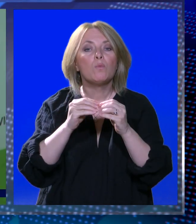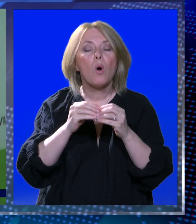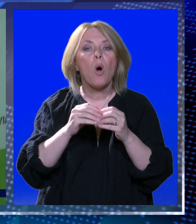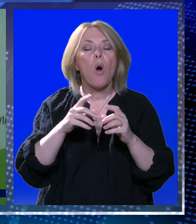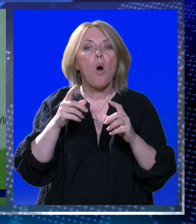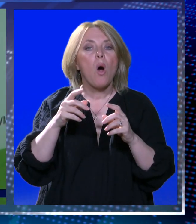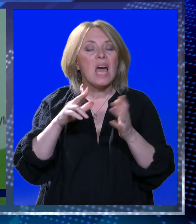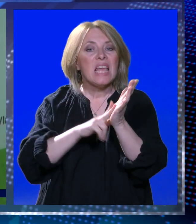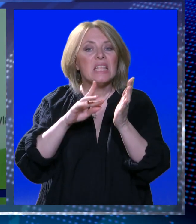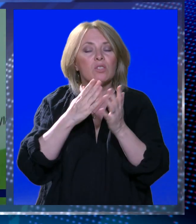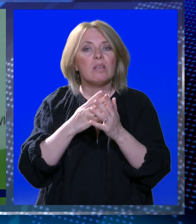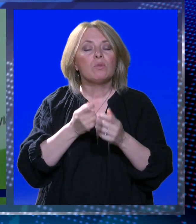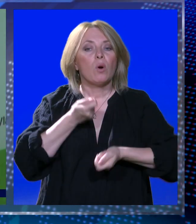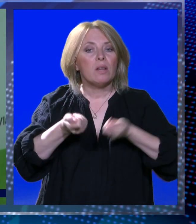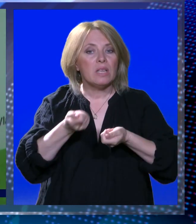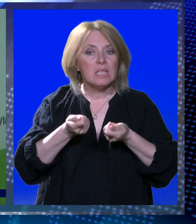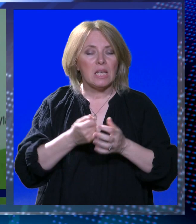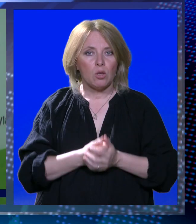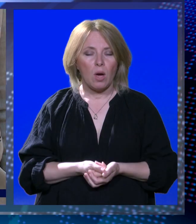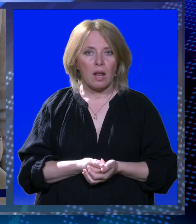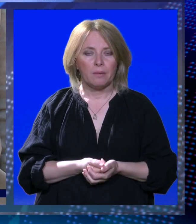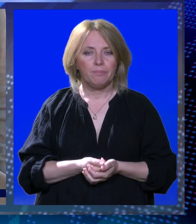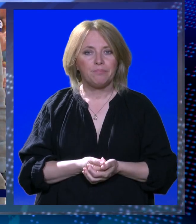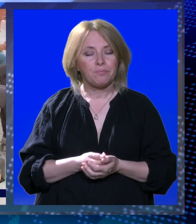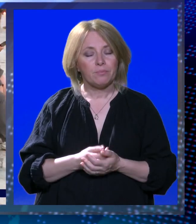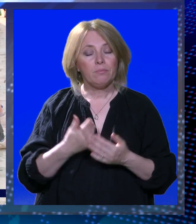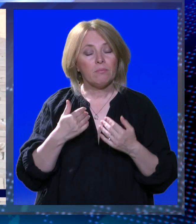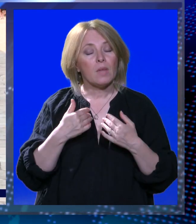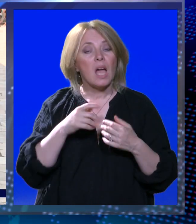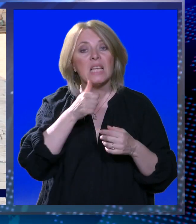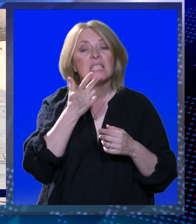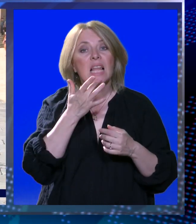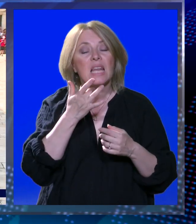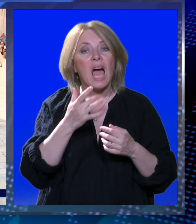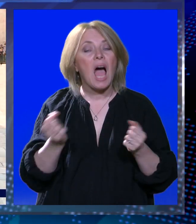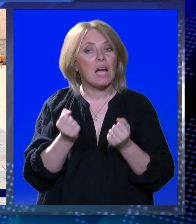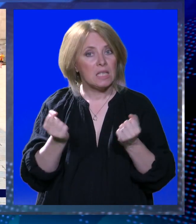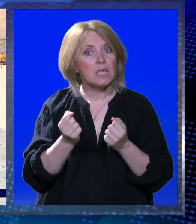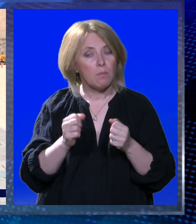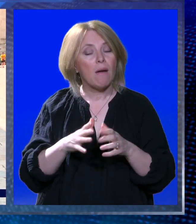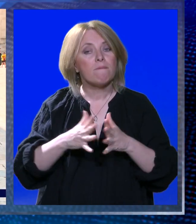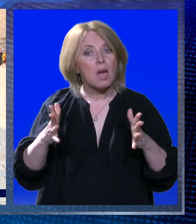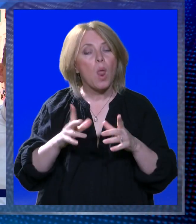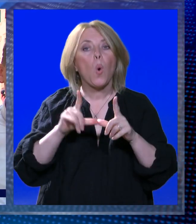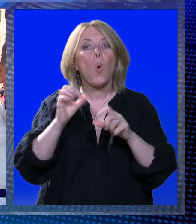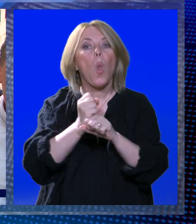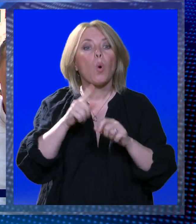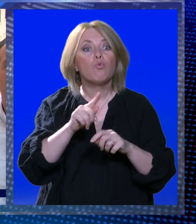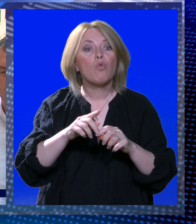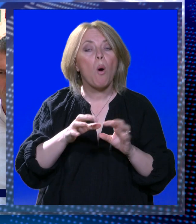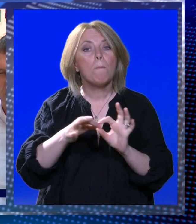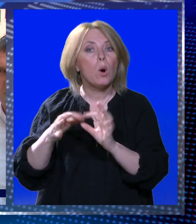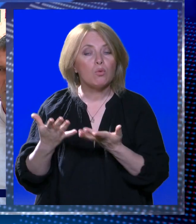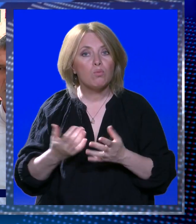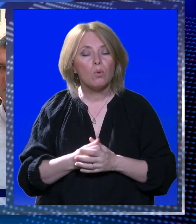Ipak, da je ključna bila uloga zelene akcije u cijelom postupku, pred našim kamerama otkriva njihov pravnik Enes Čerimagić. Pa da, mi